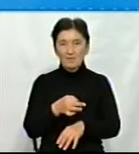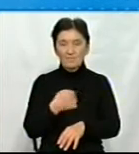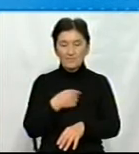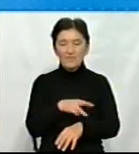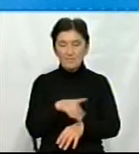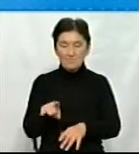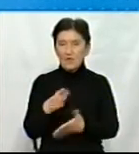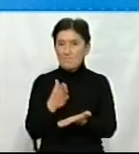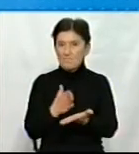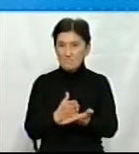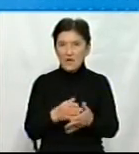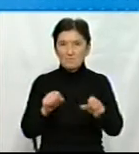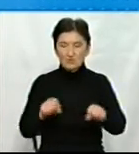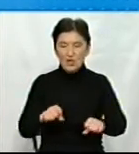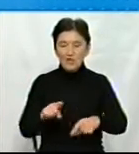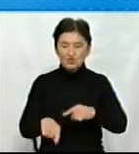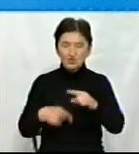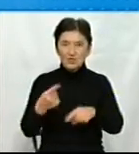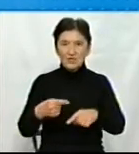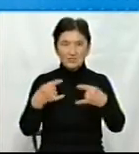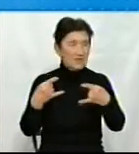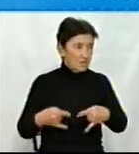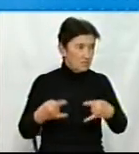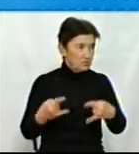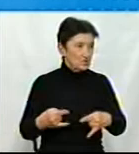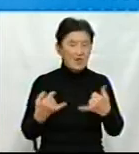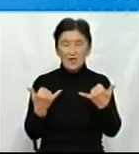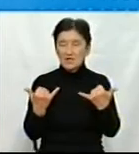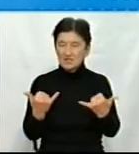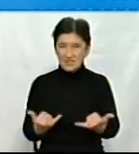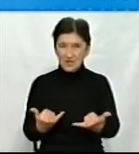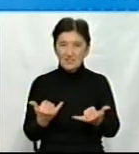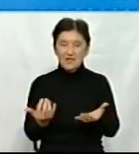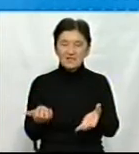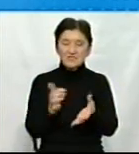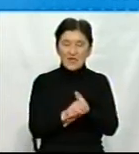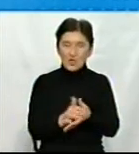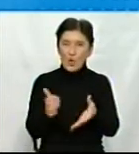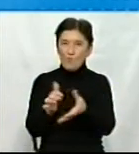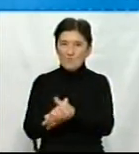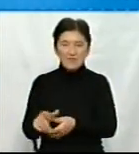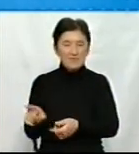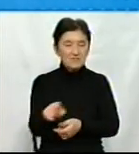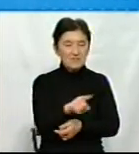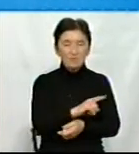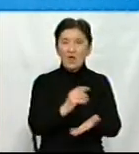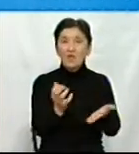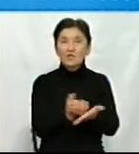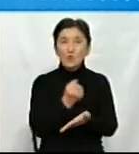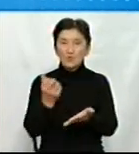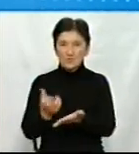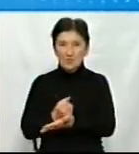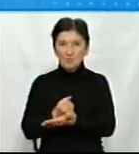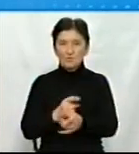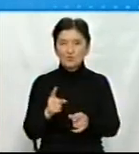маємо можливість через «Телебачення», через «Зум-конференції» зараз знайомитися з тими досягненнями кращими, які створили в